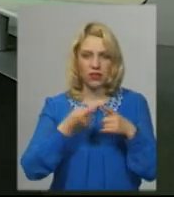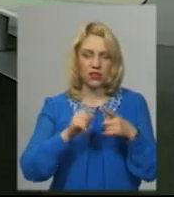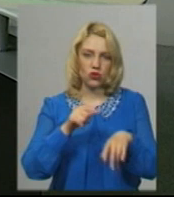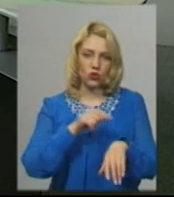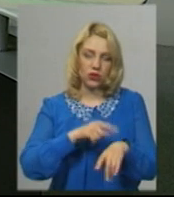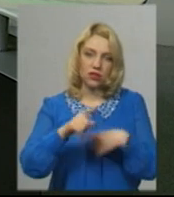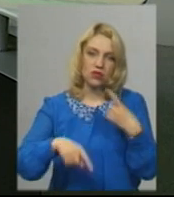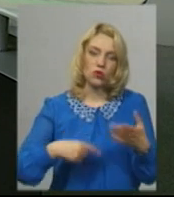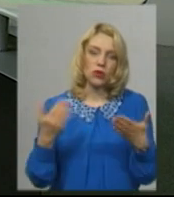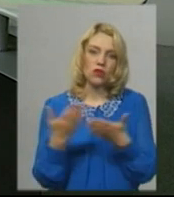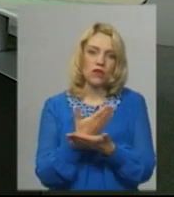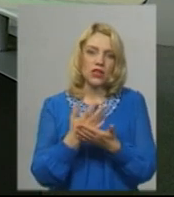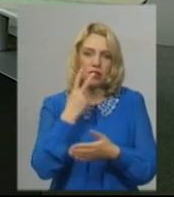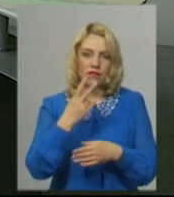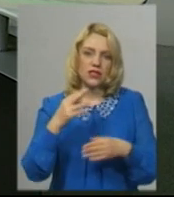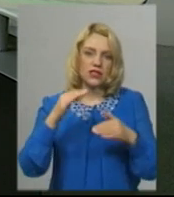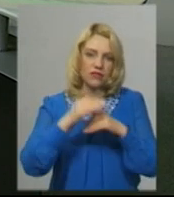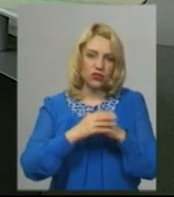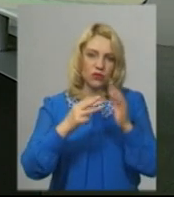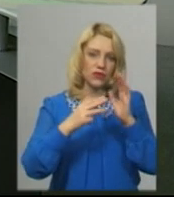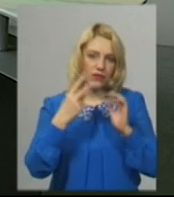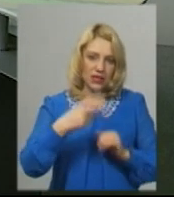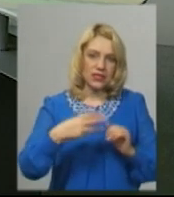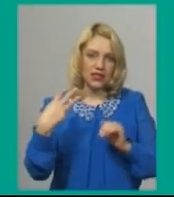годину. Наступний випуск новин дивіться о 20.30.